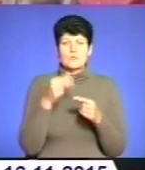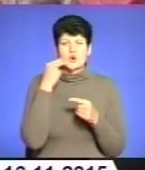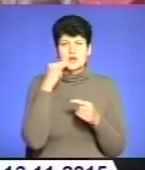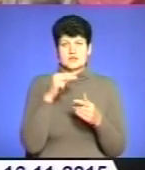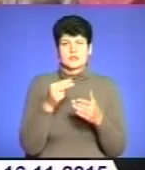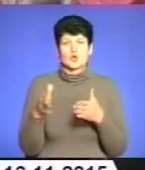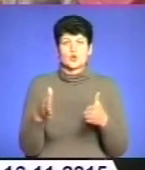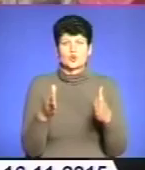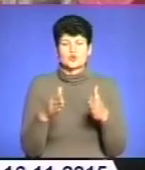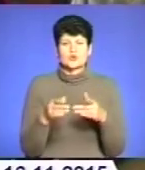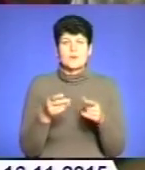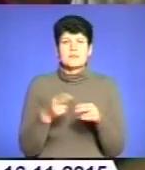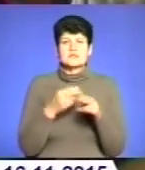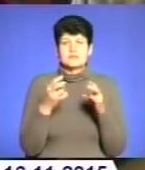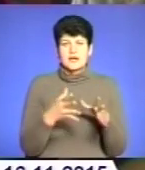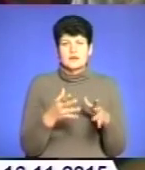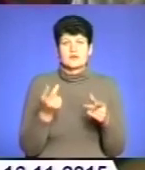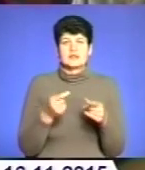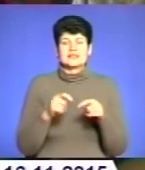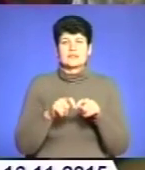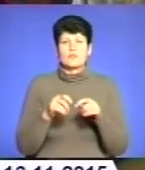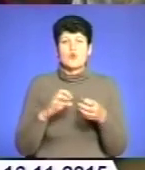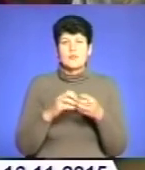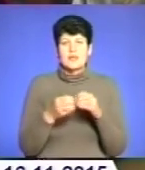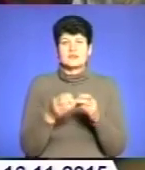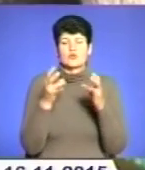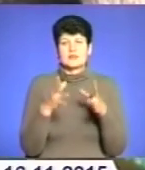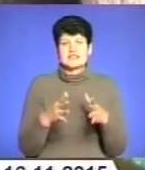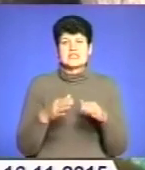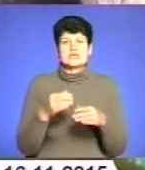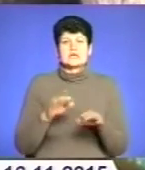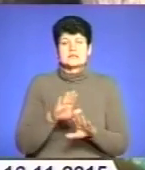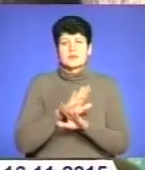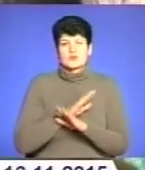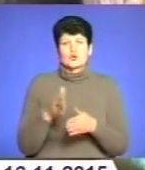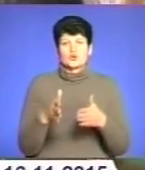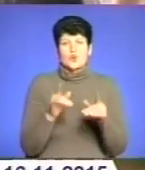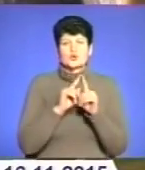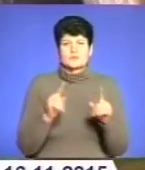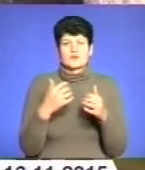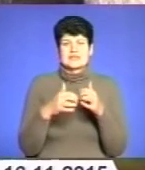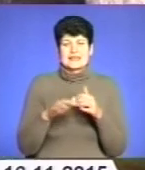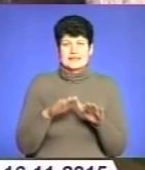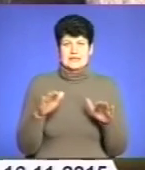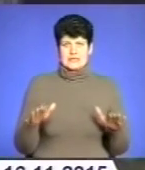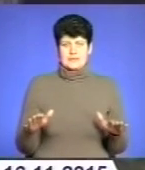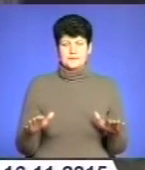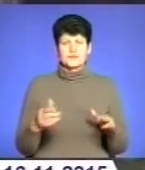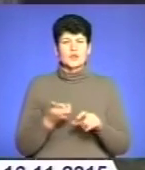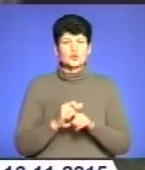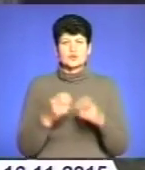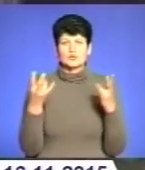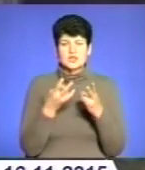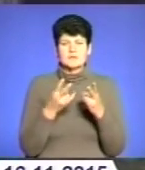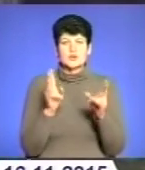дорожню безпеку і привернути увагу до проблеми травматизму та смертності на дорогах, особливо серед дітей. Дуже потрібні такі зустрічі, тому